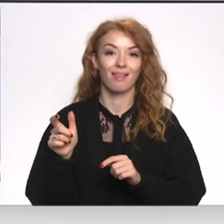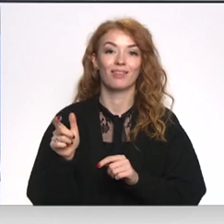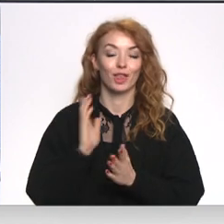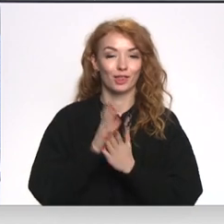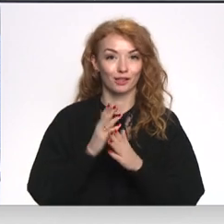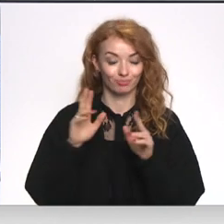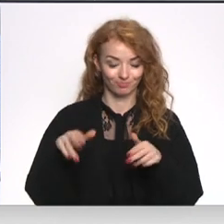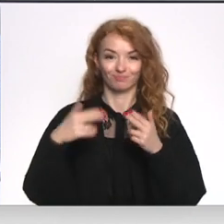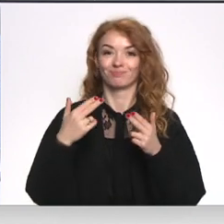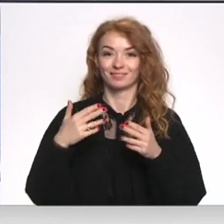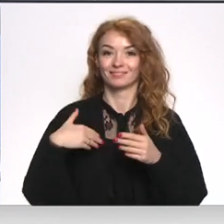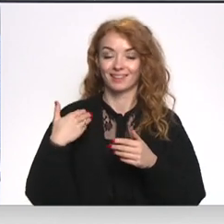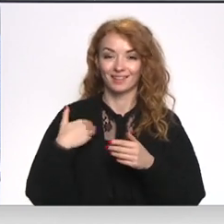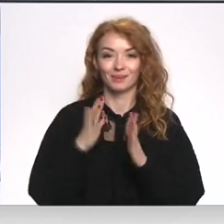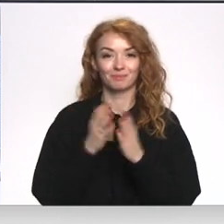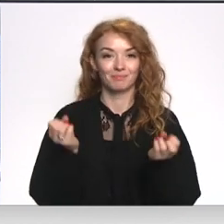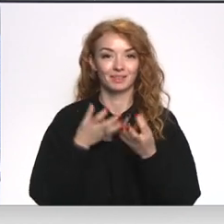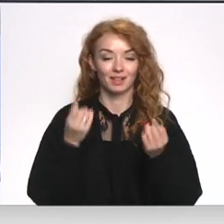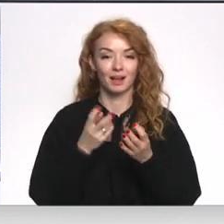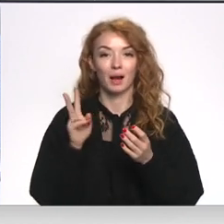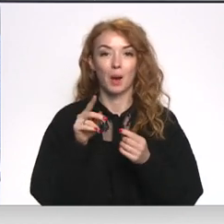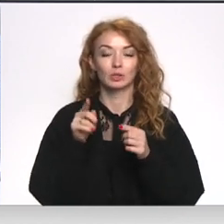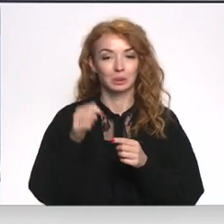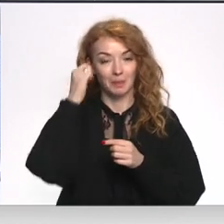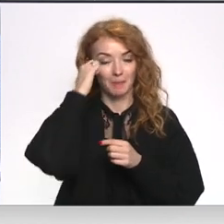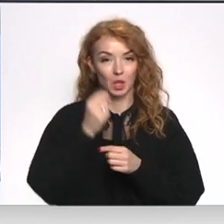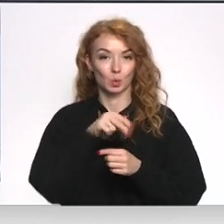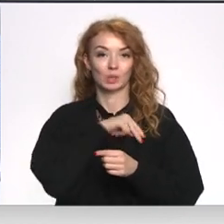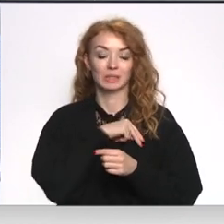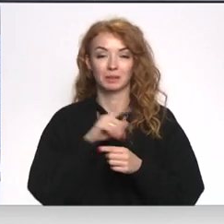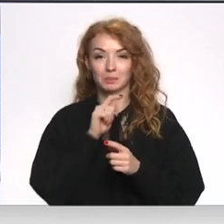labvakar! Nu tad stāsti lūdzu, kam šīs piemiņas nozīmītas ir pasniegtas.